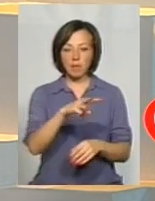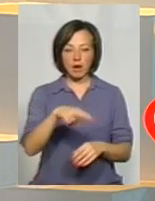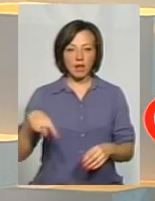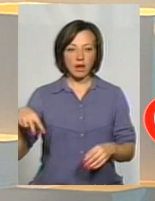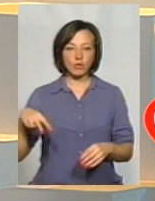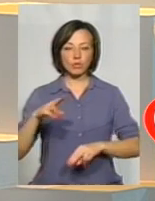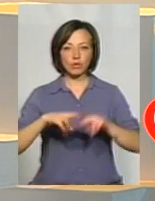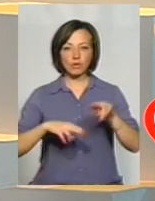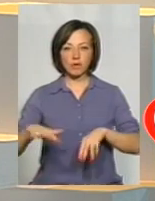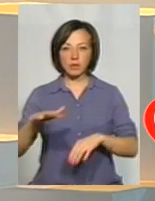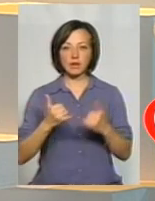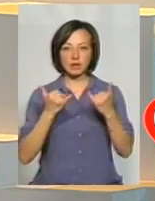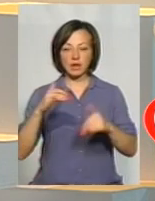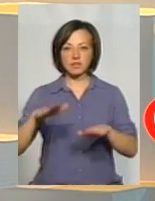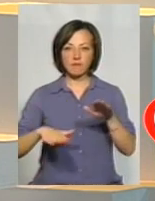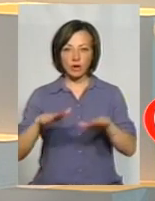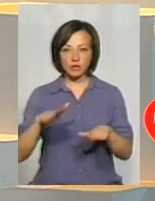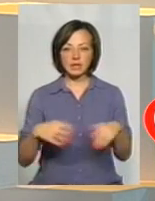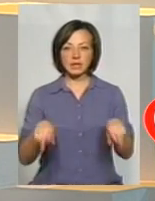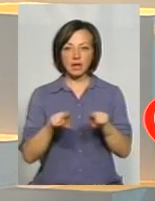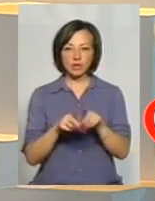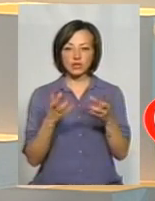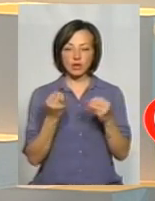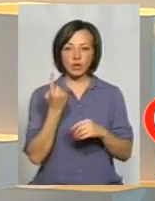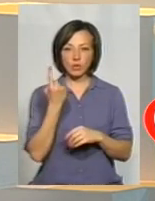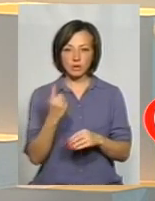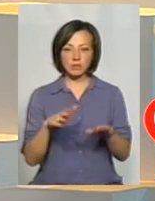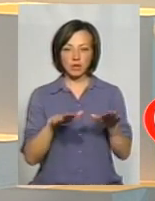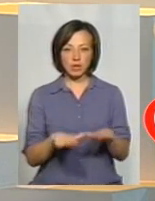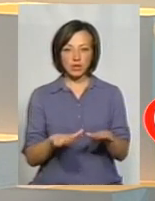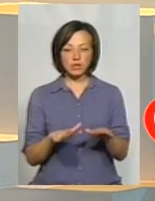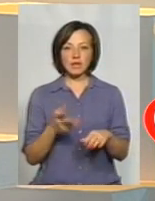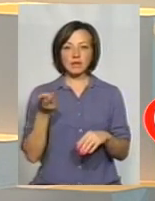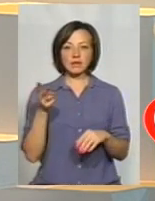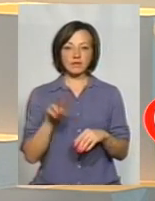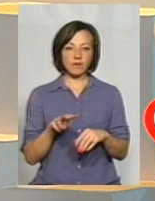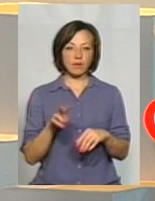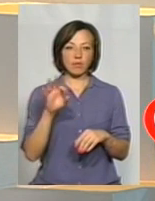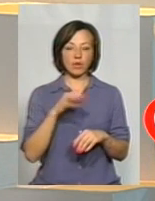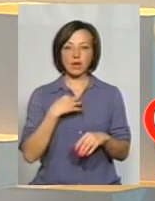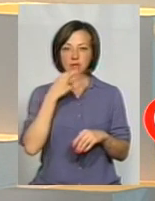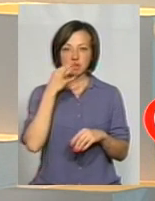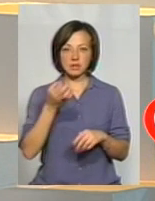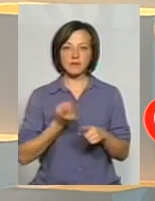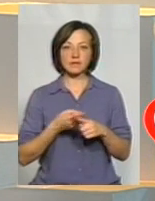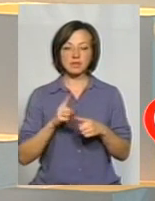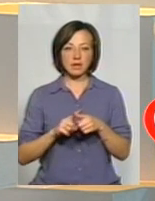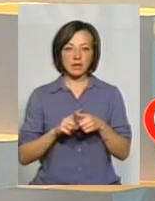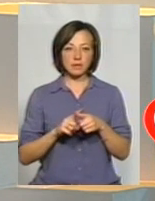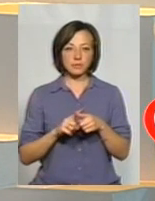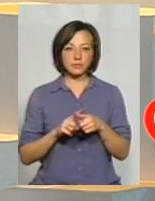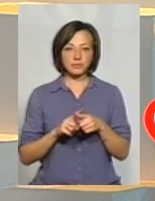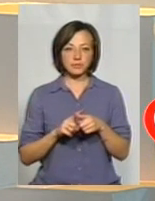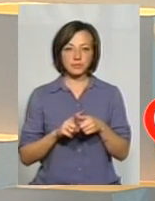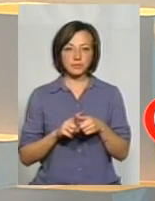майданчики для зважування. І ще один такий майданчик, два майданчики, про які я не сказав, це там, де